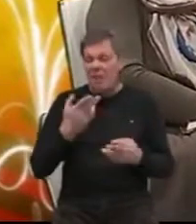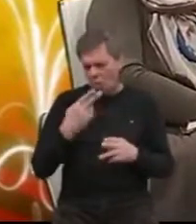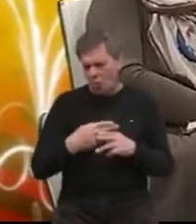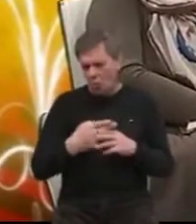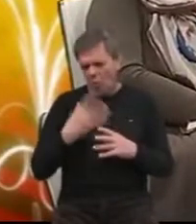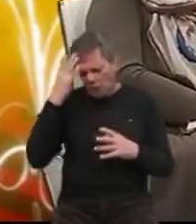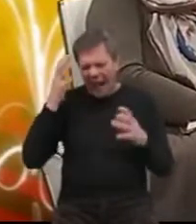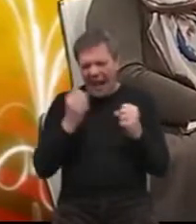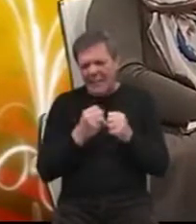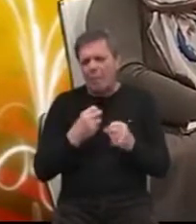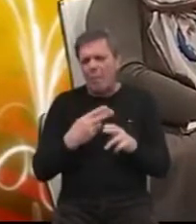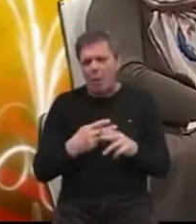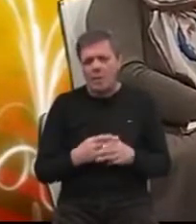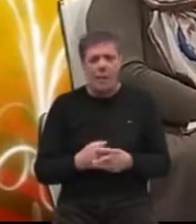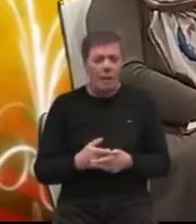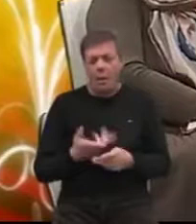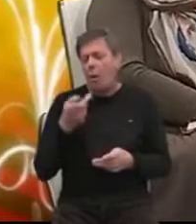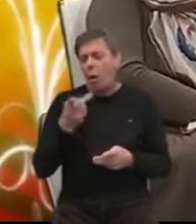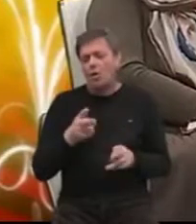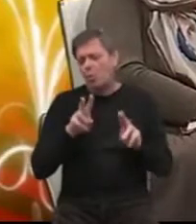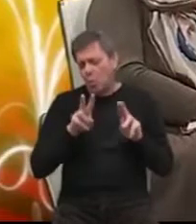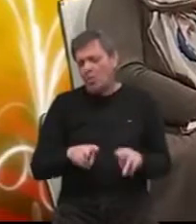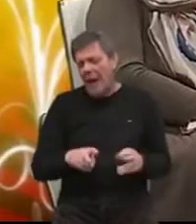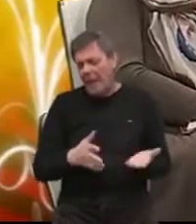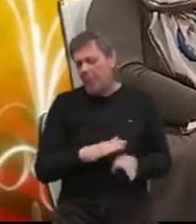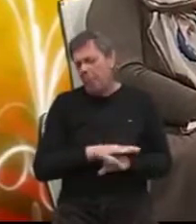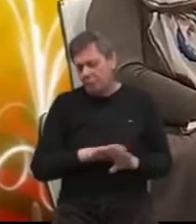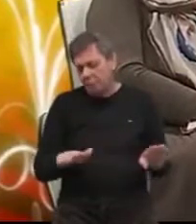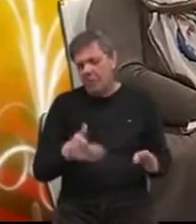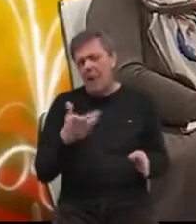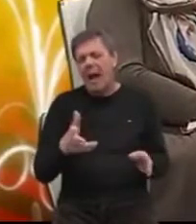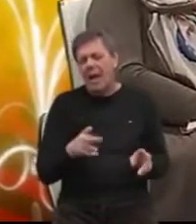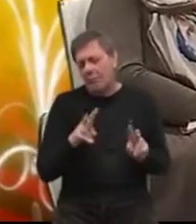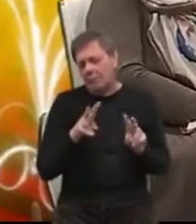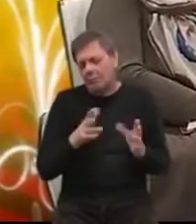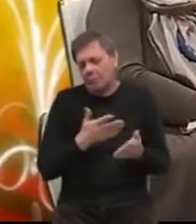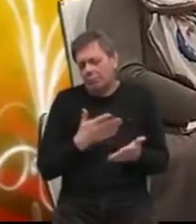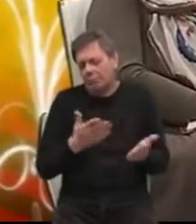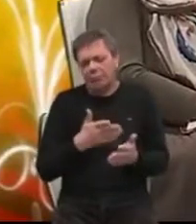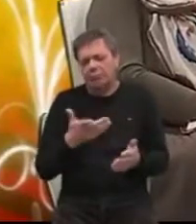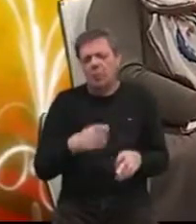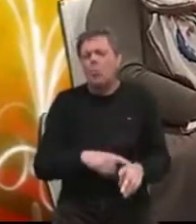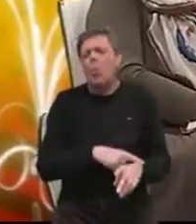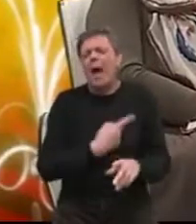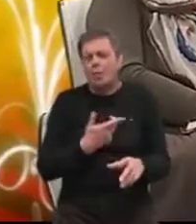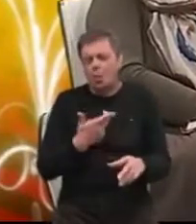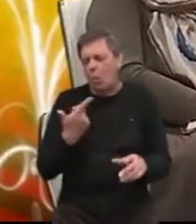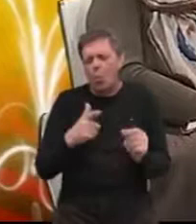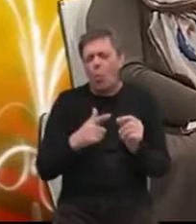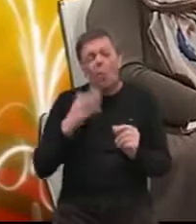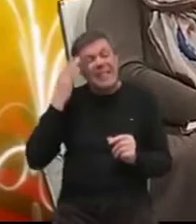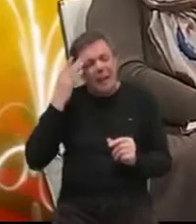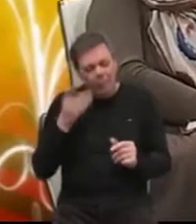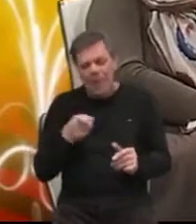Alzheimerove bolesti i drugih demencija završe u terminalnoj fazi. Kad su to u stvari i to oni su najduže u palijativnoj